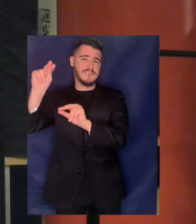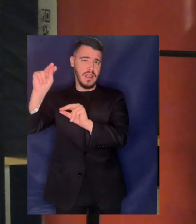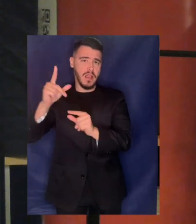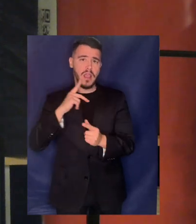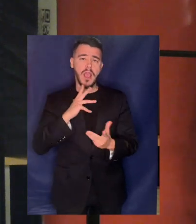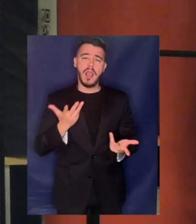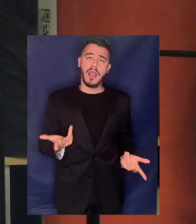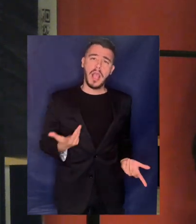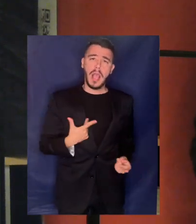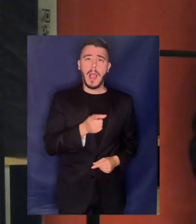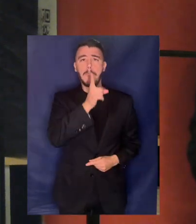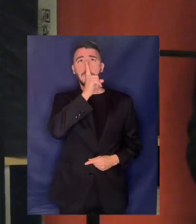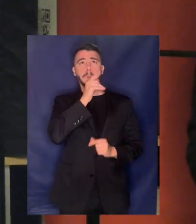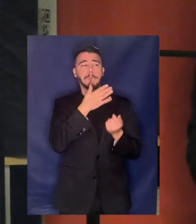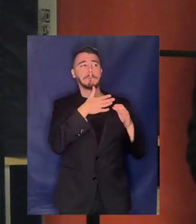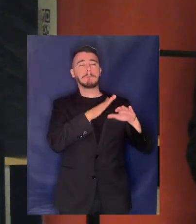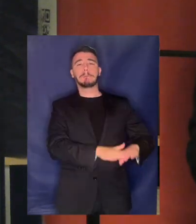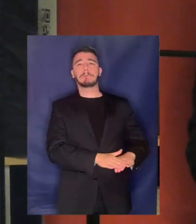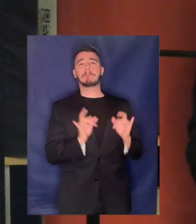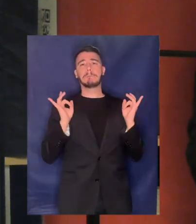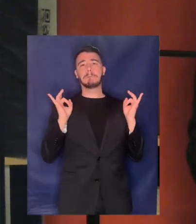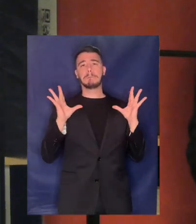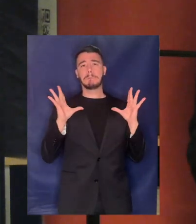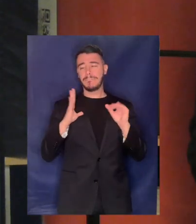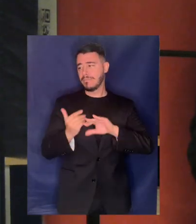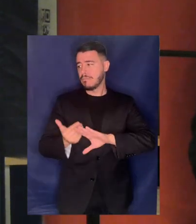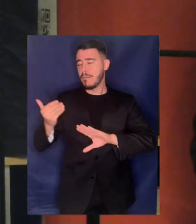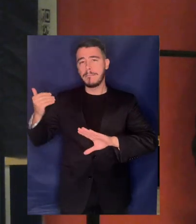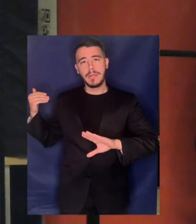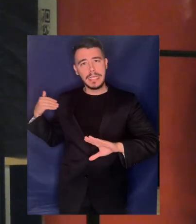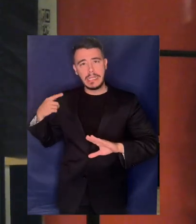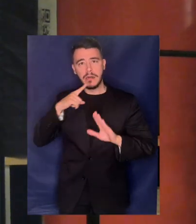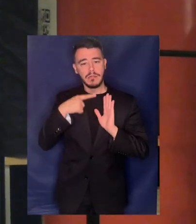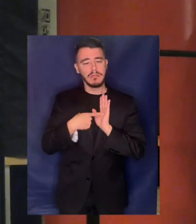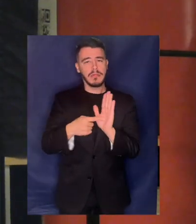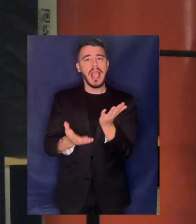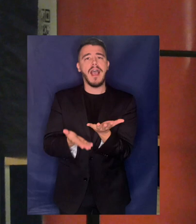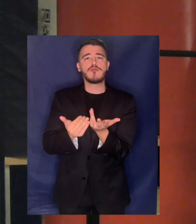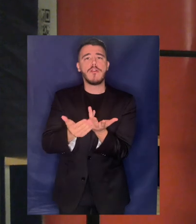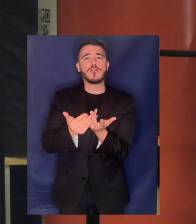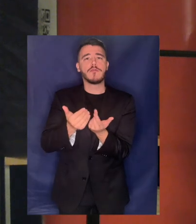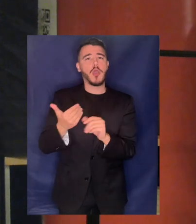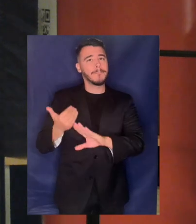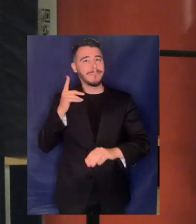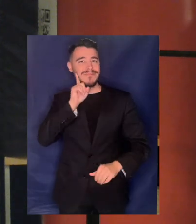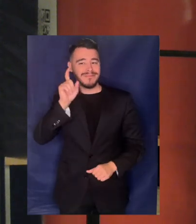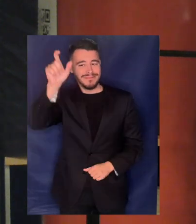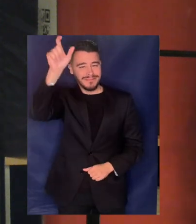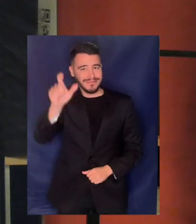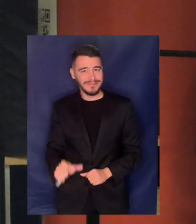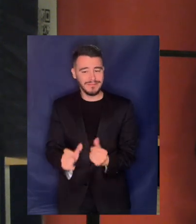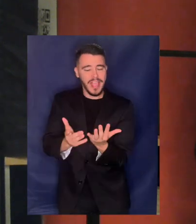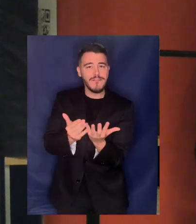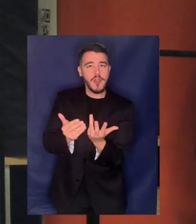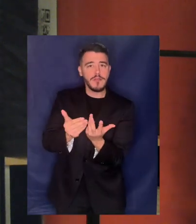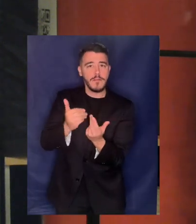γεγονός ότι σύμφωνα με τα στοιχεία που παρουσιάστηκαν τα υπενόησε η Ματούλα στο World Water Forum